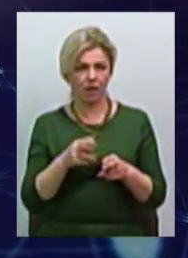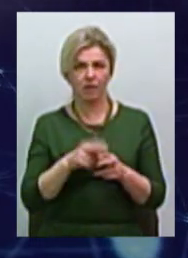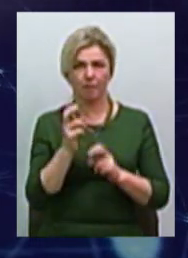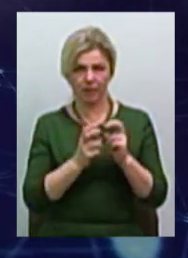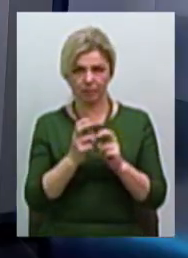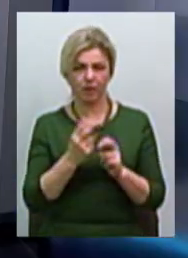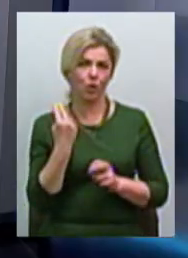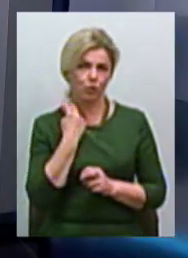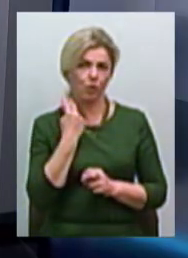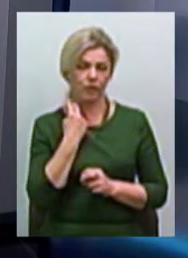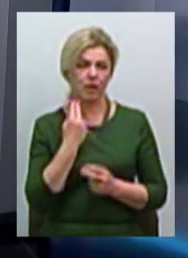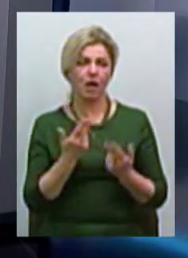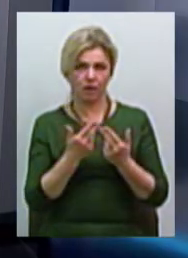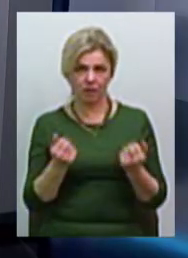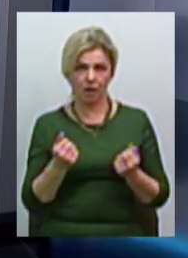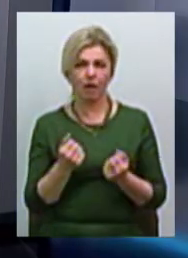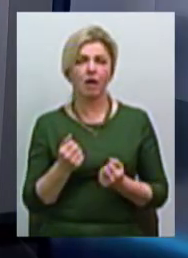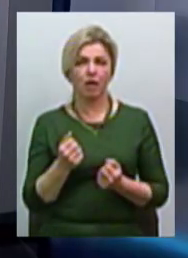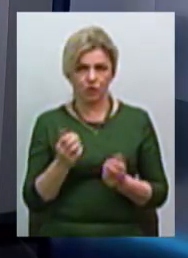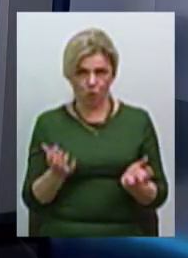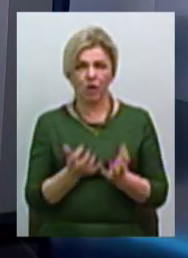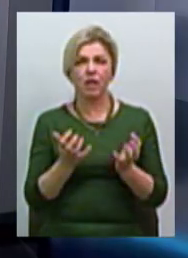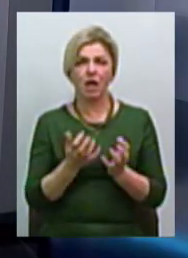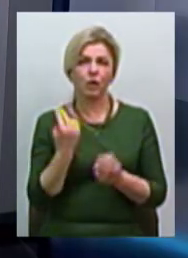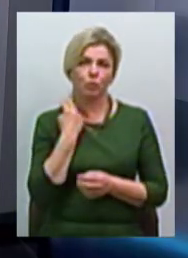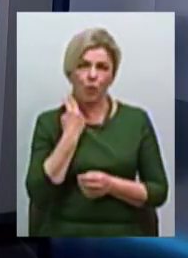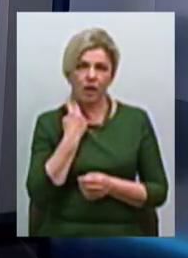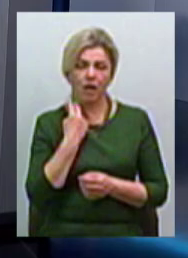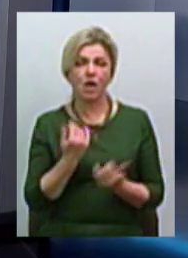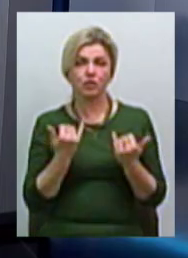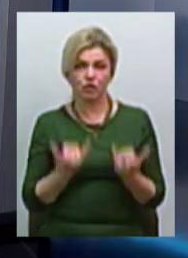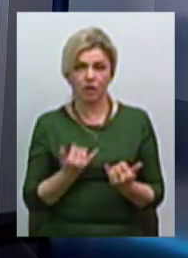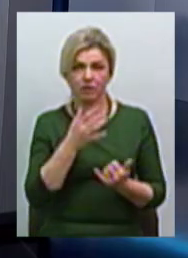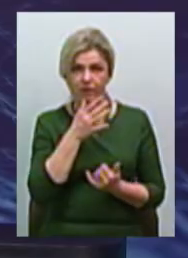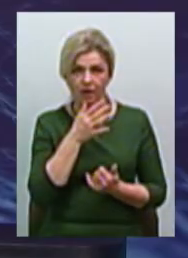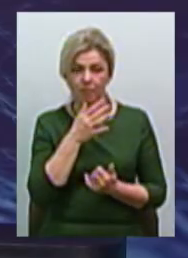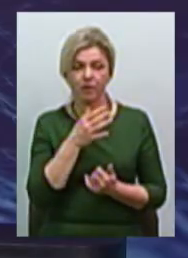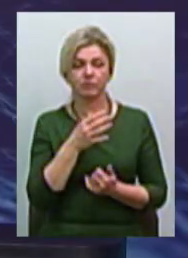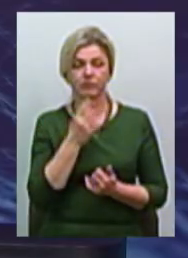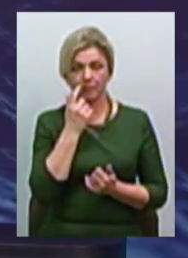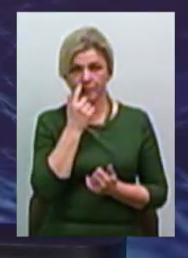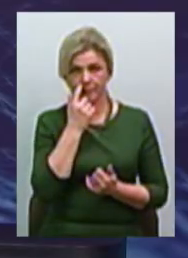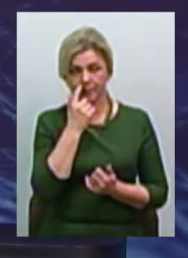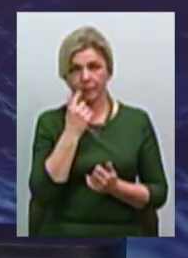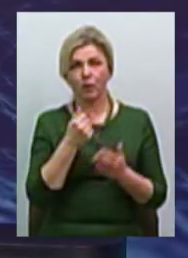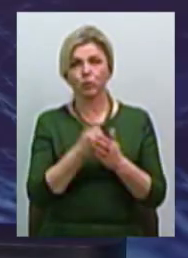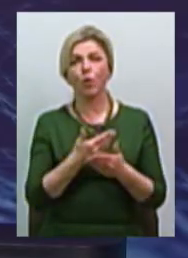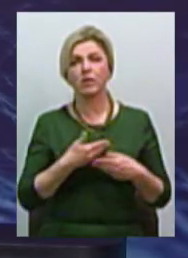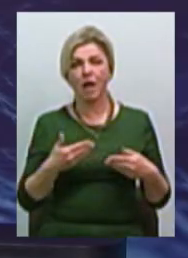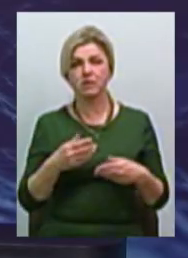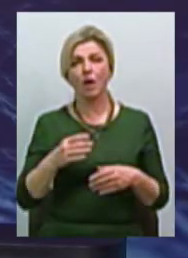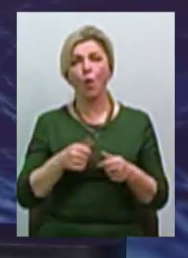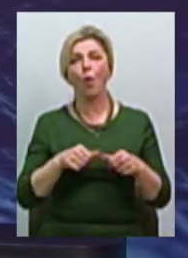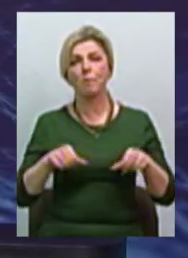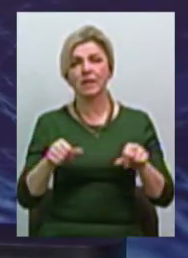борги, так? Не один рік, так, зберігає борги. І на даний час приходить до нас на комісії керівник,